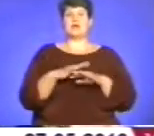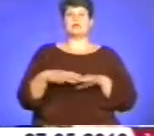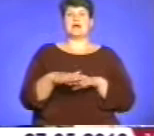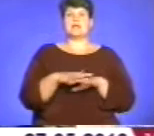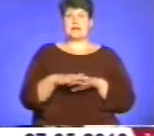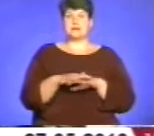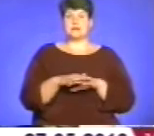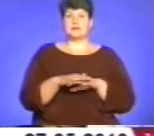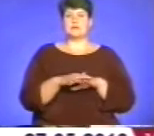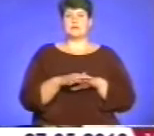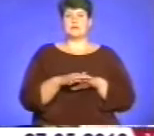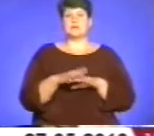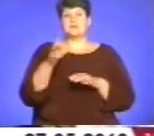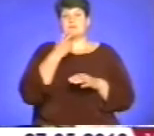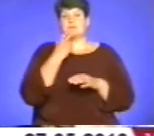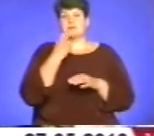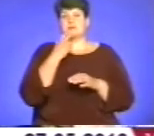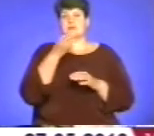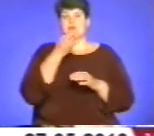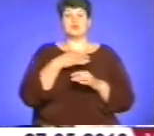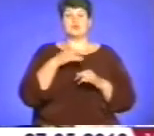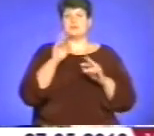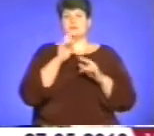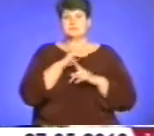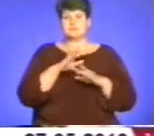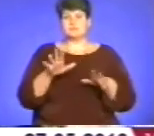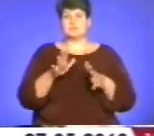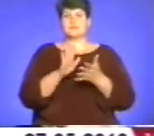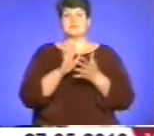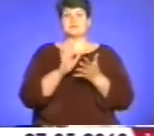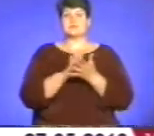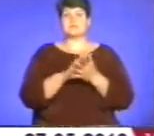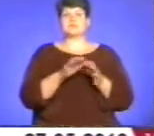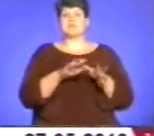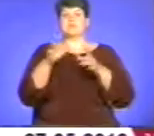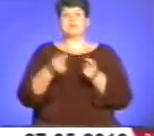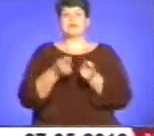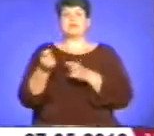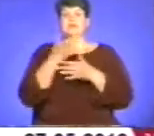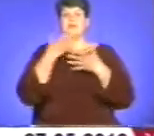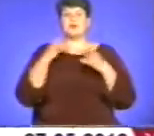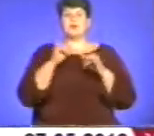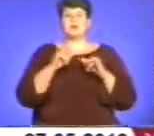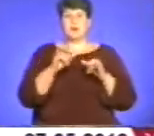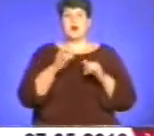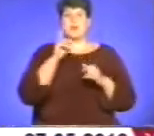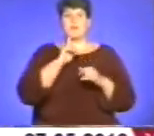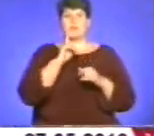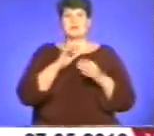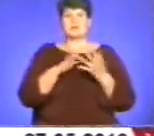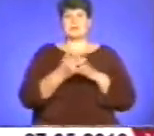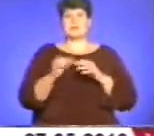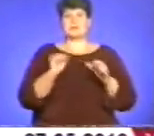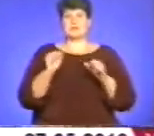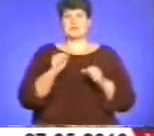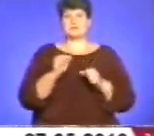Але вони посміялися і сказали, що це нереально, тому що сміттєзвалище винести ми не маємо куди. А поки сільські керівники ігнорують проблему, у